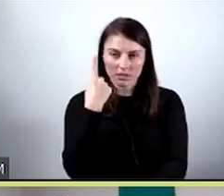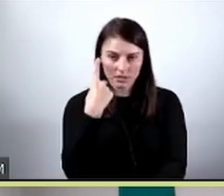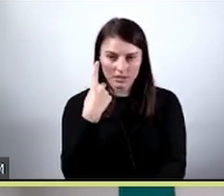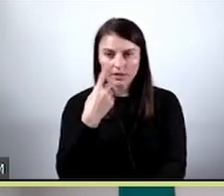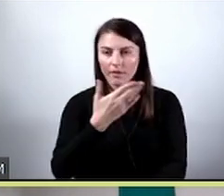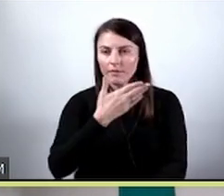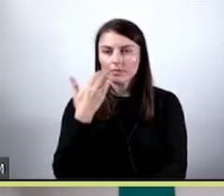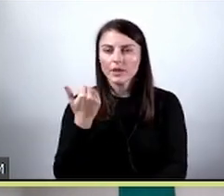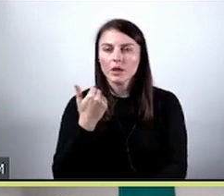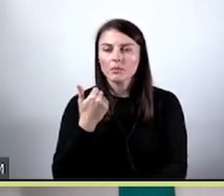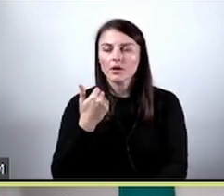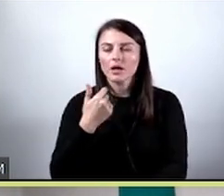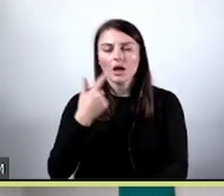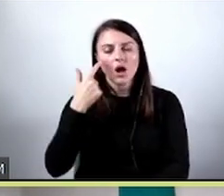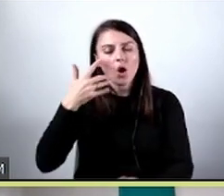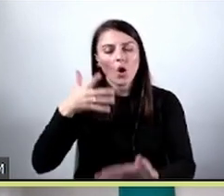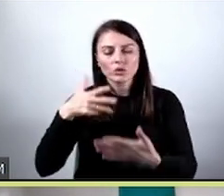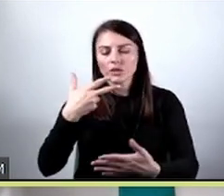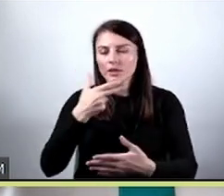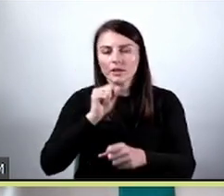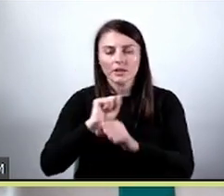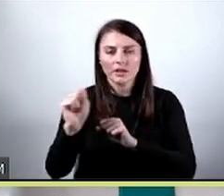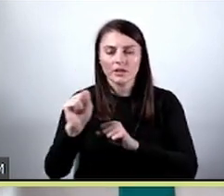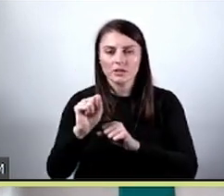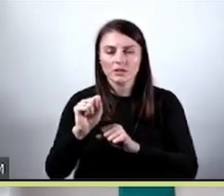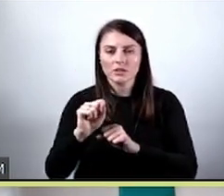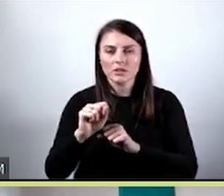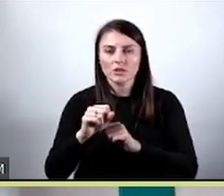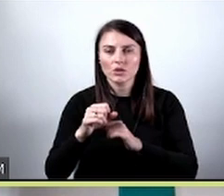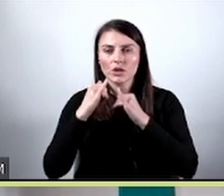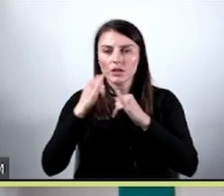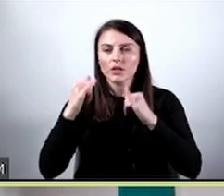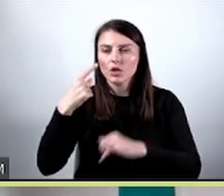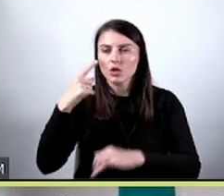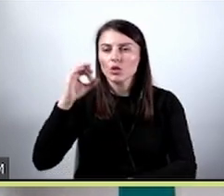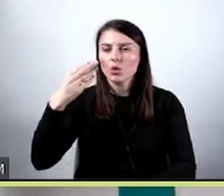zależna od, jej ocena nie jest zależna od domeny dziedzinowej.